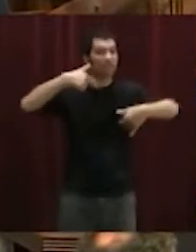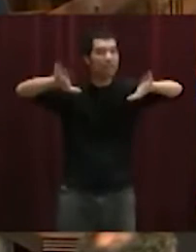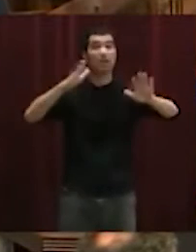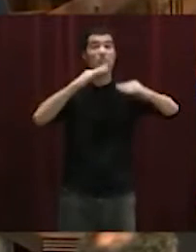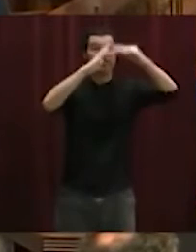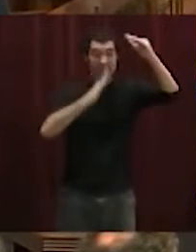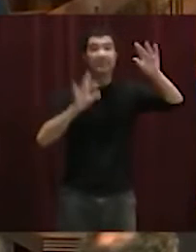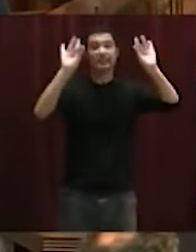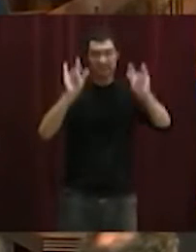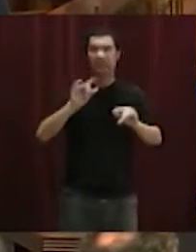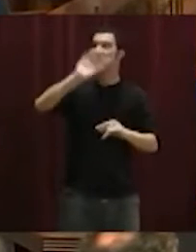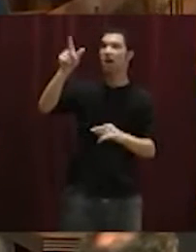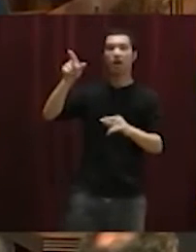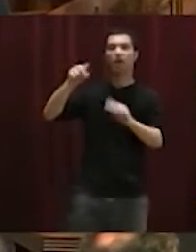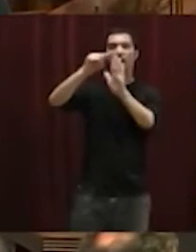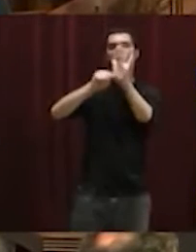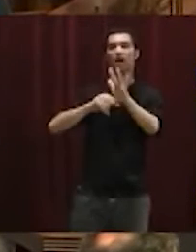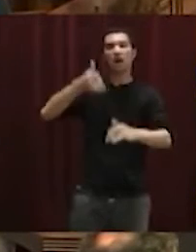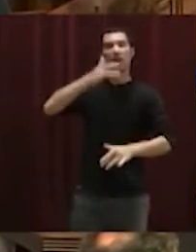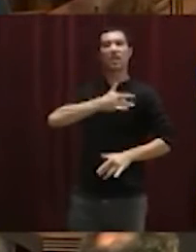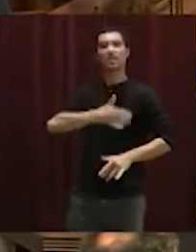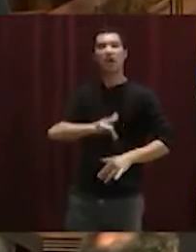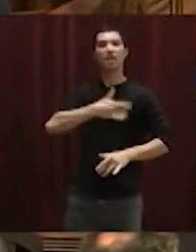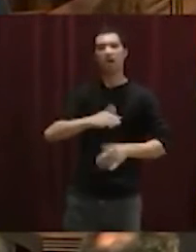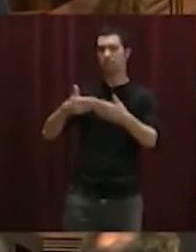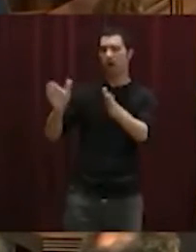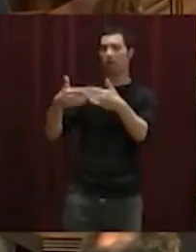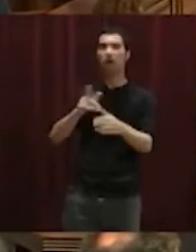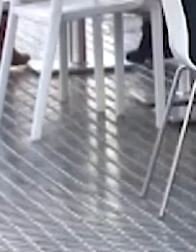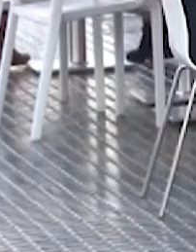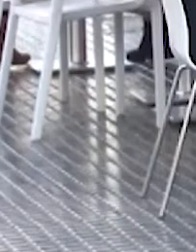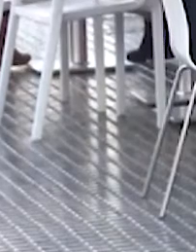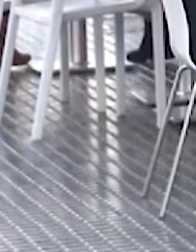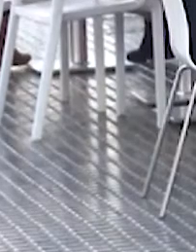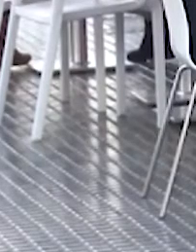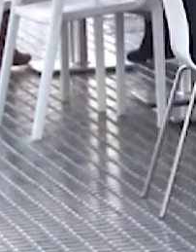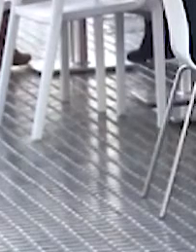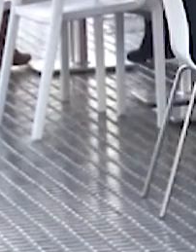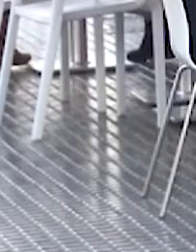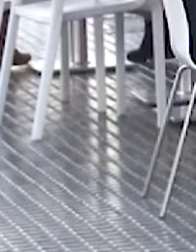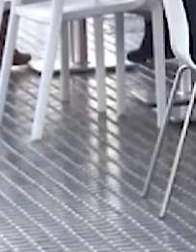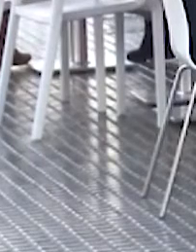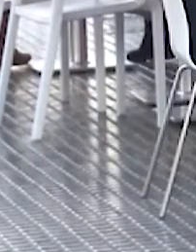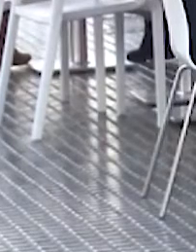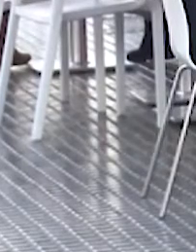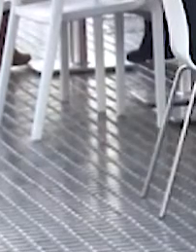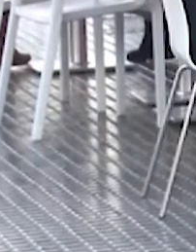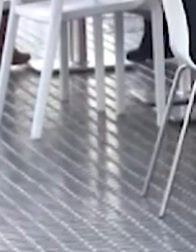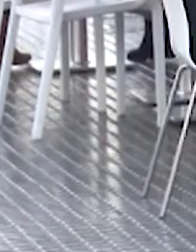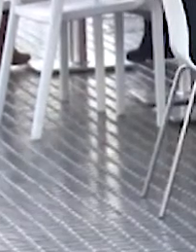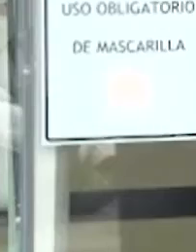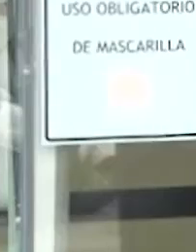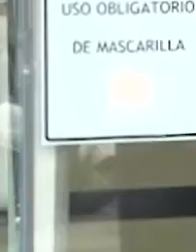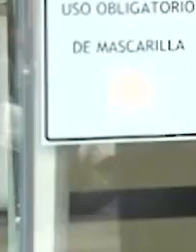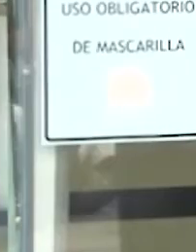mesures com vàrem fer en Menorca fa unes setmanes i com també farem ara en Formentera. Ara mateix en el municipi de Vila es límites de 5